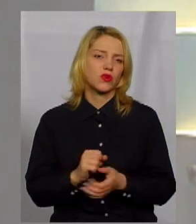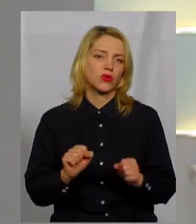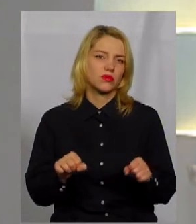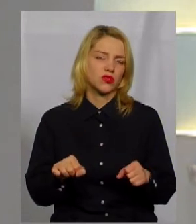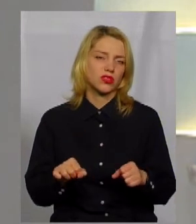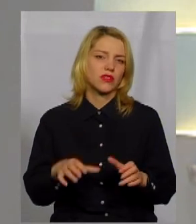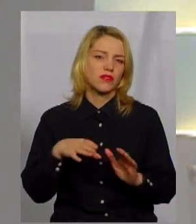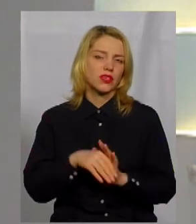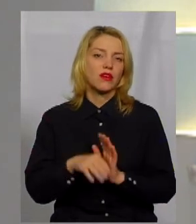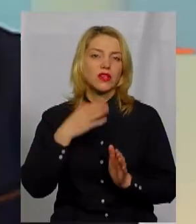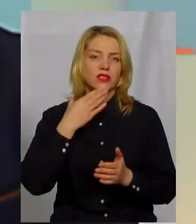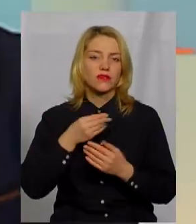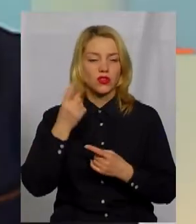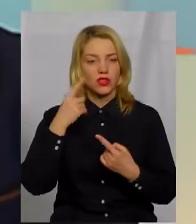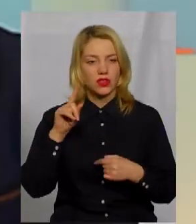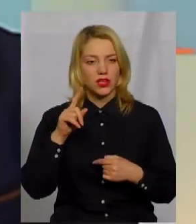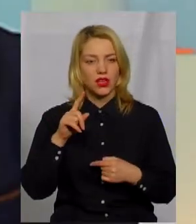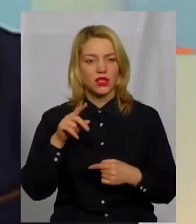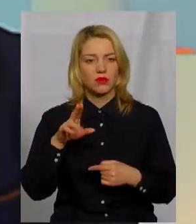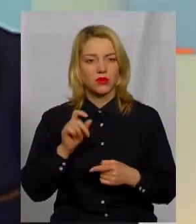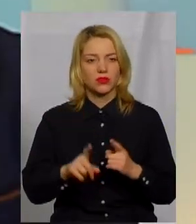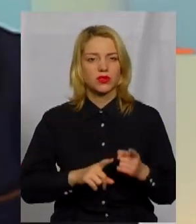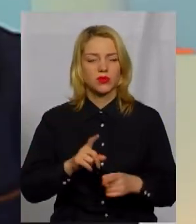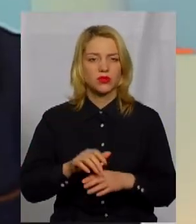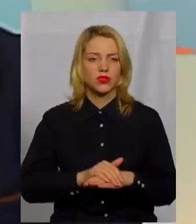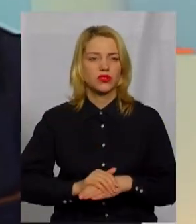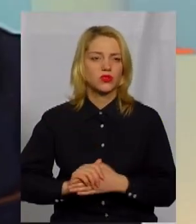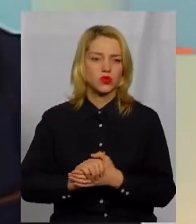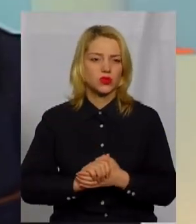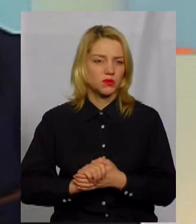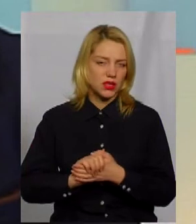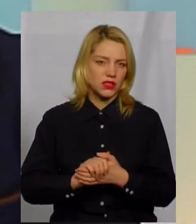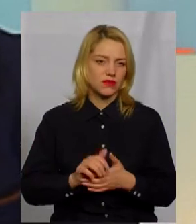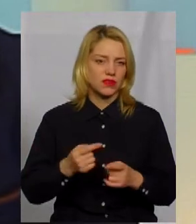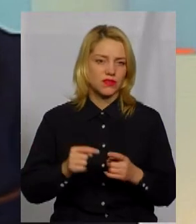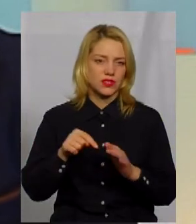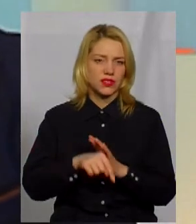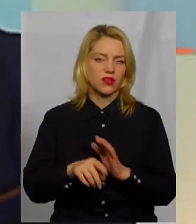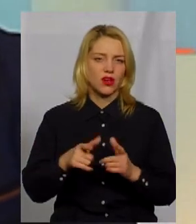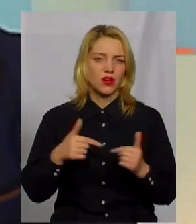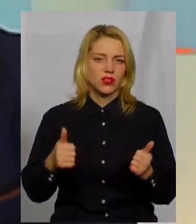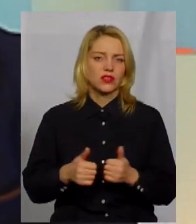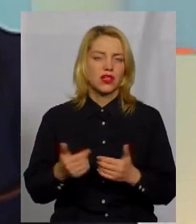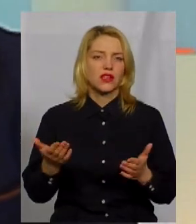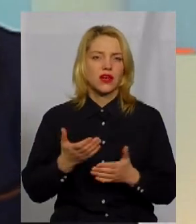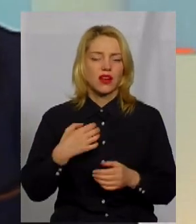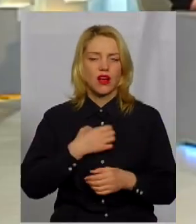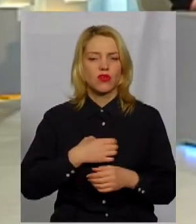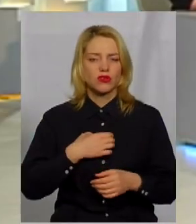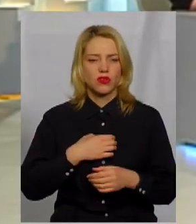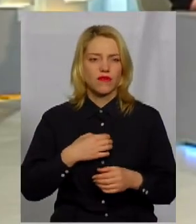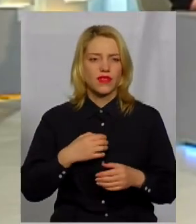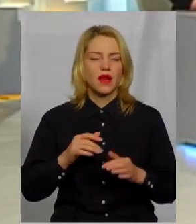можливість втілювати свої ідеї по зміненню суспільства безпосередньо в цих організаціях. Яка основна місія